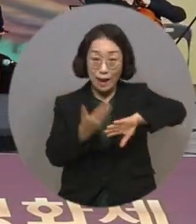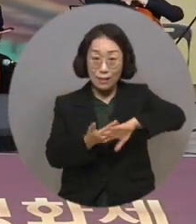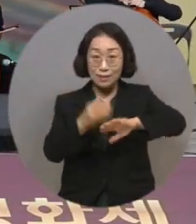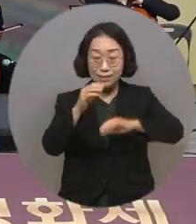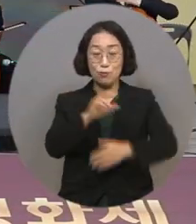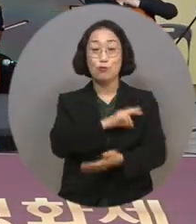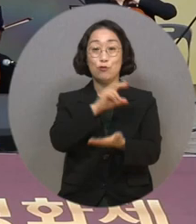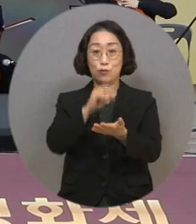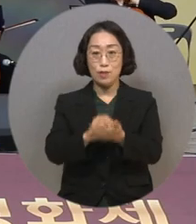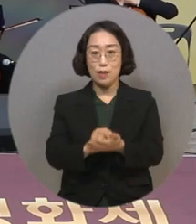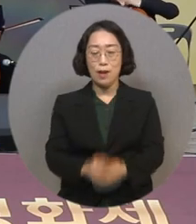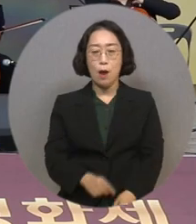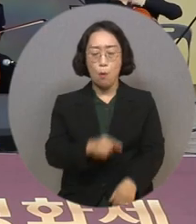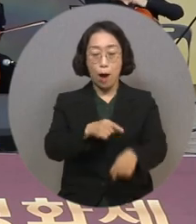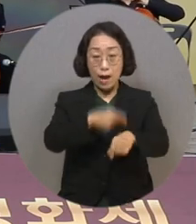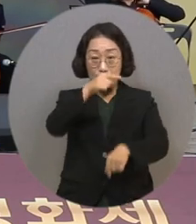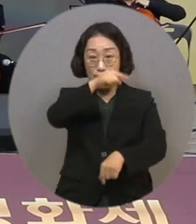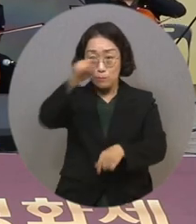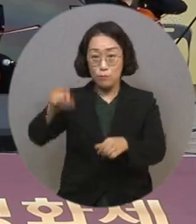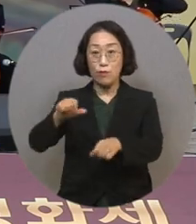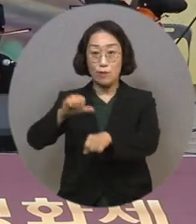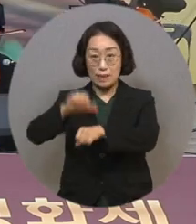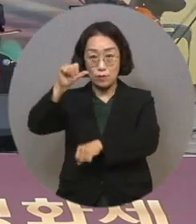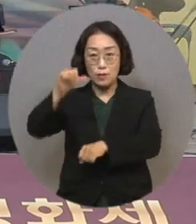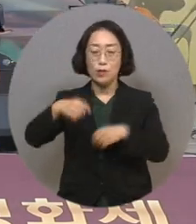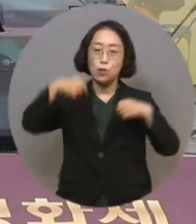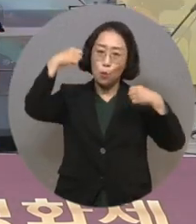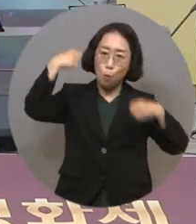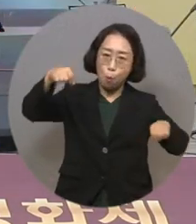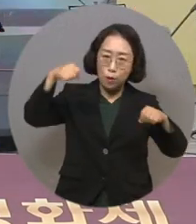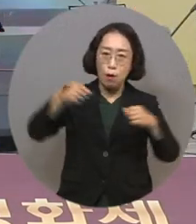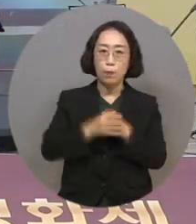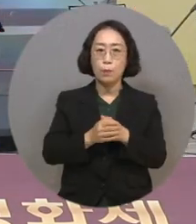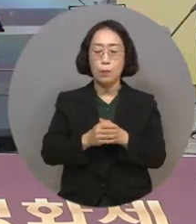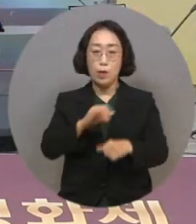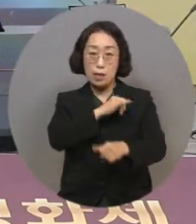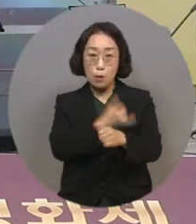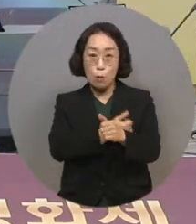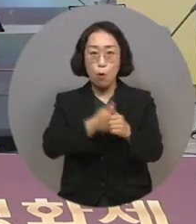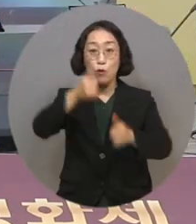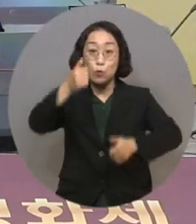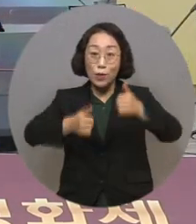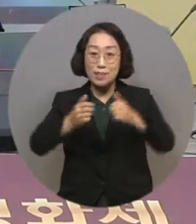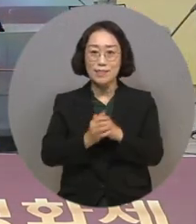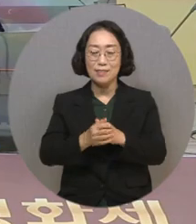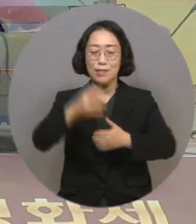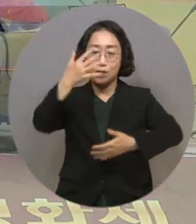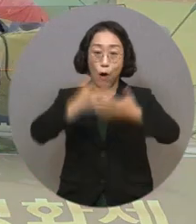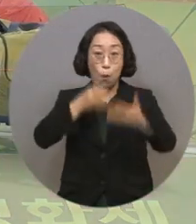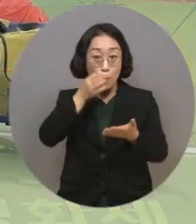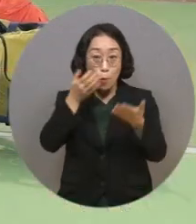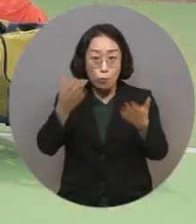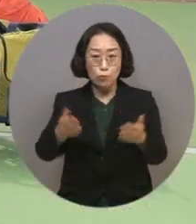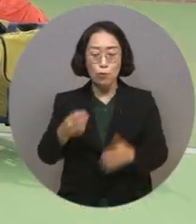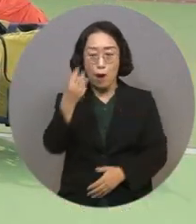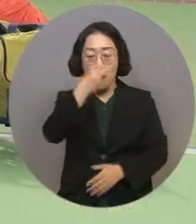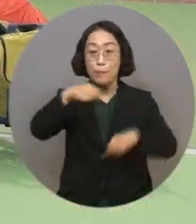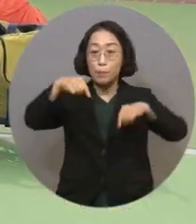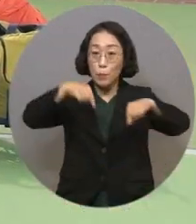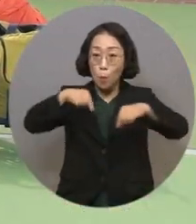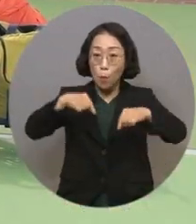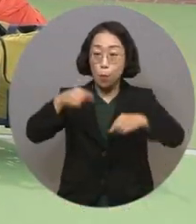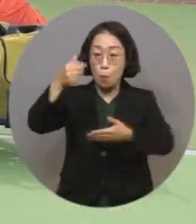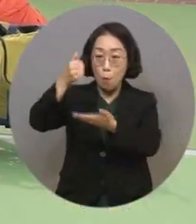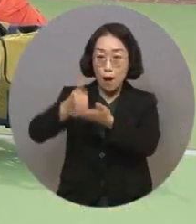1시부터 5시까지 오프닝 축하 공연, 장애인권 퀴즈, 영화 상영, 감독과의 대화,